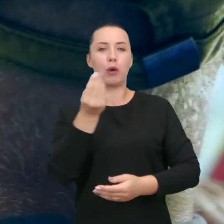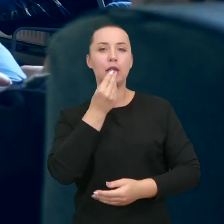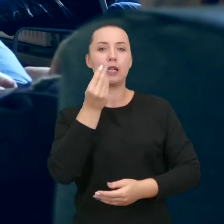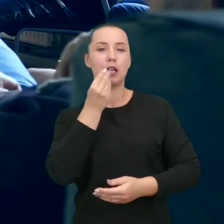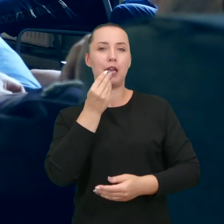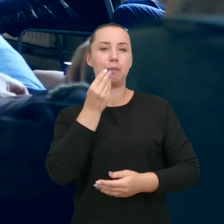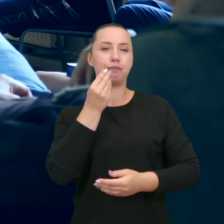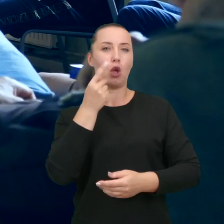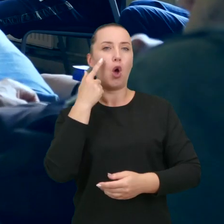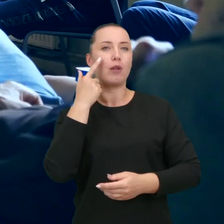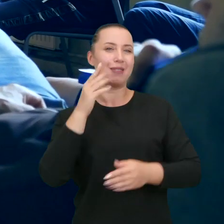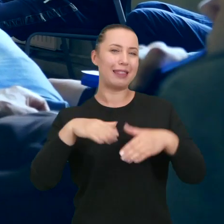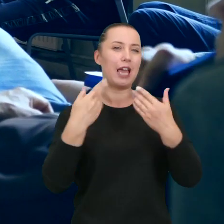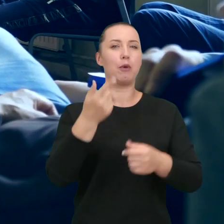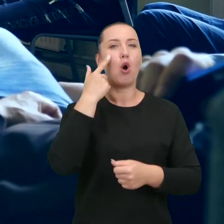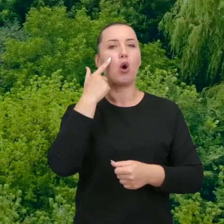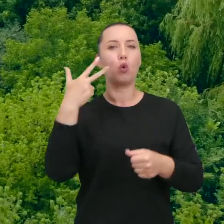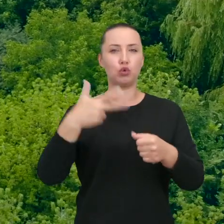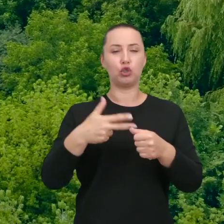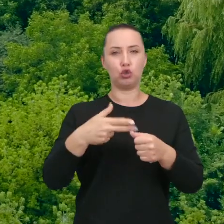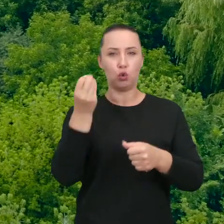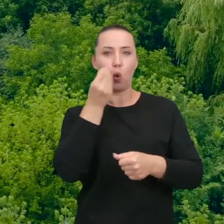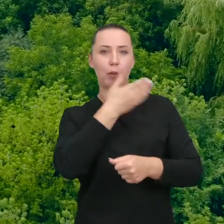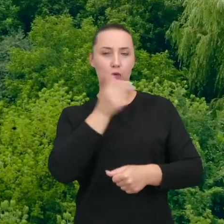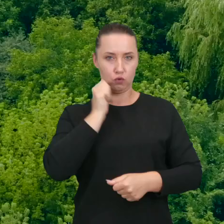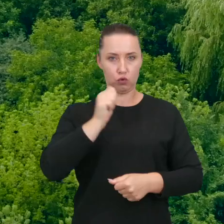posiłku, wydawanych jest do 30 obiadów.